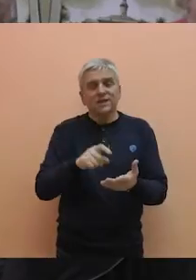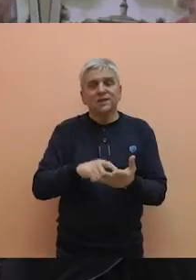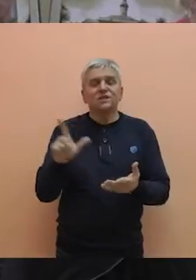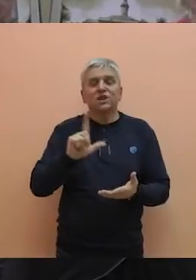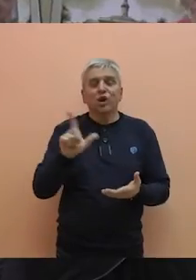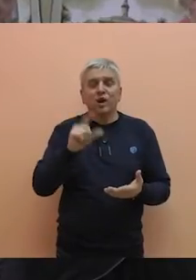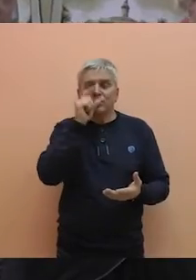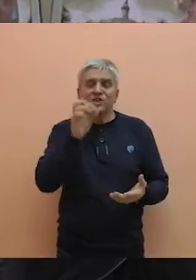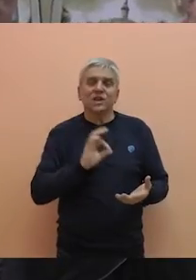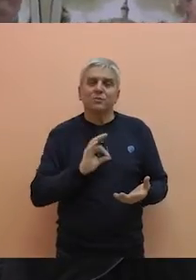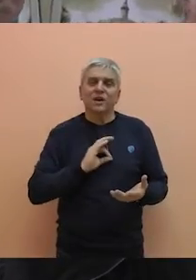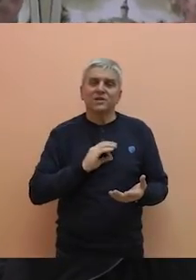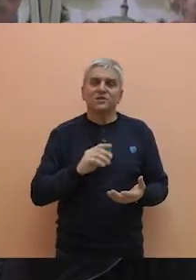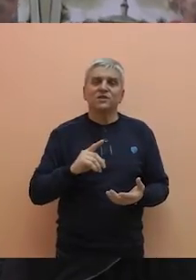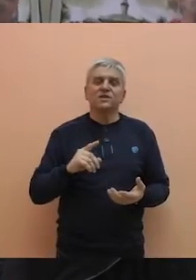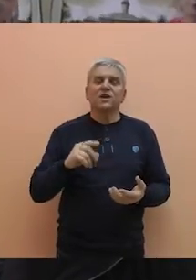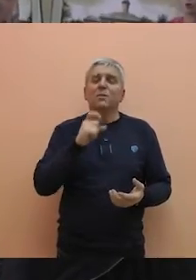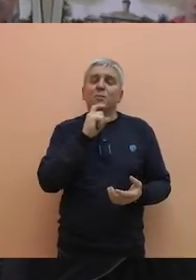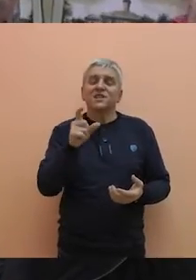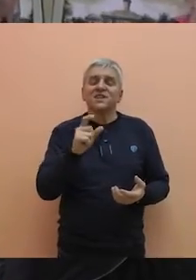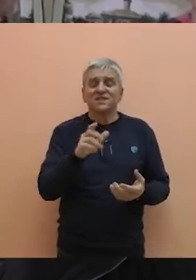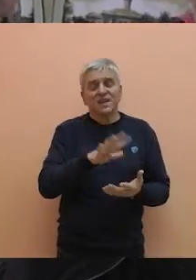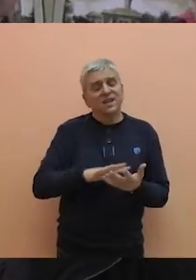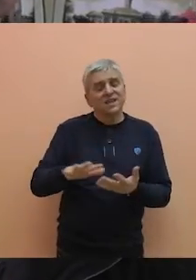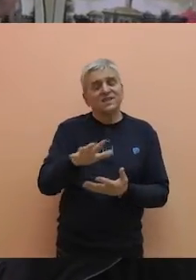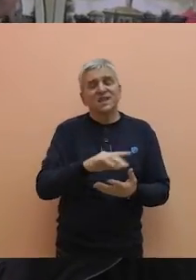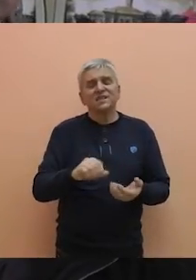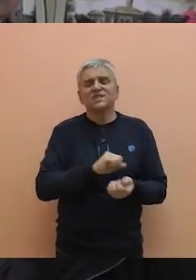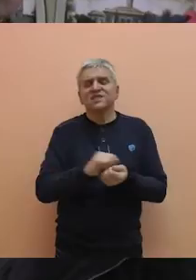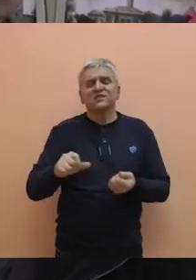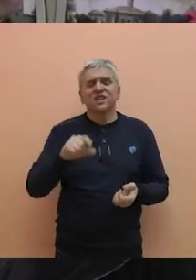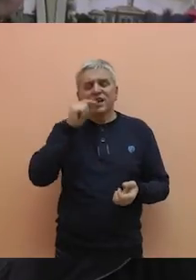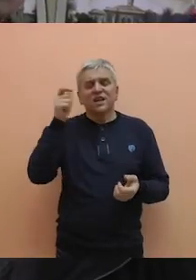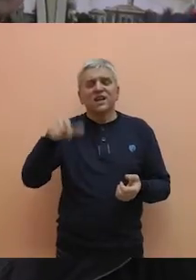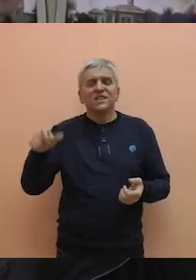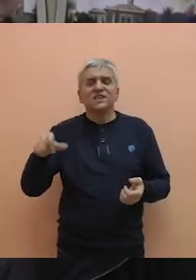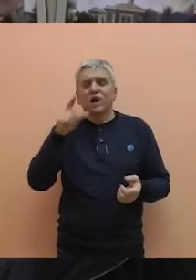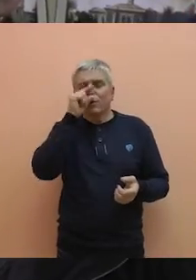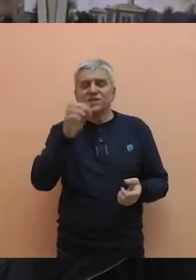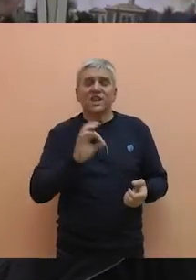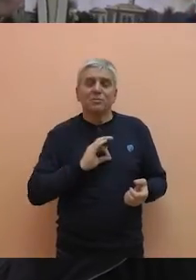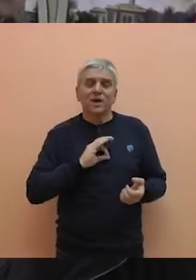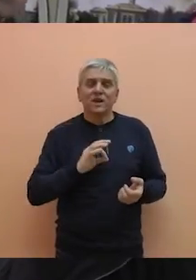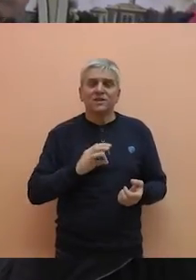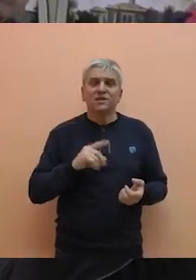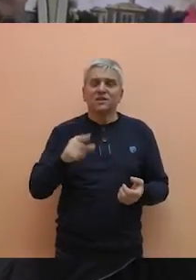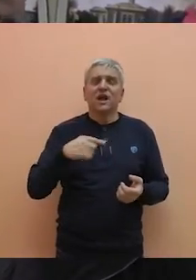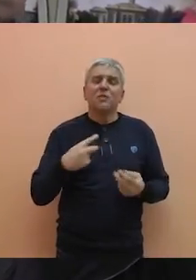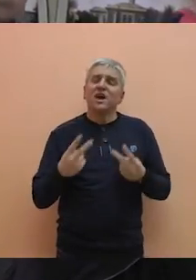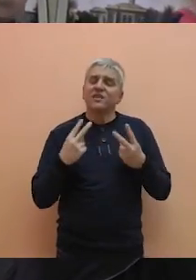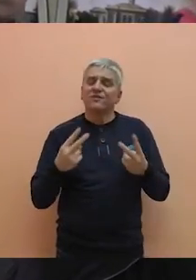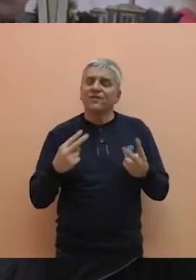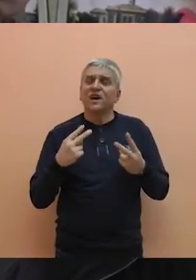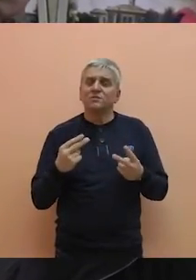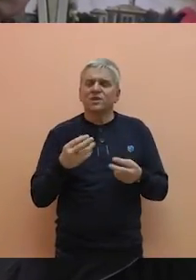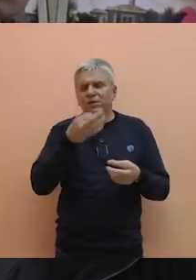lokalne zajednice, prvenstveno mađarske zajednice, ali naravno svi građane cele opštine, pošto nam je u